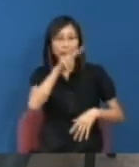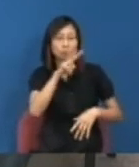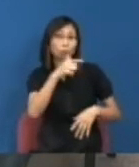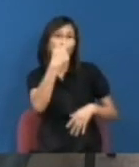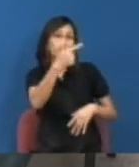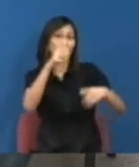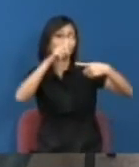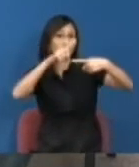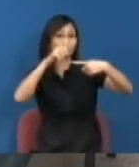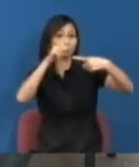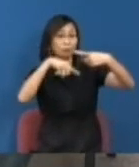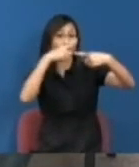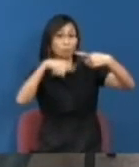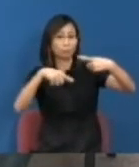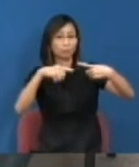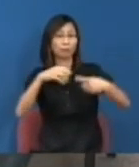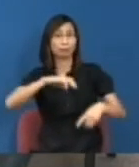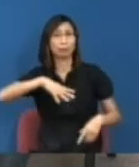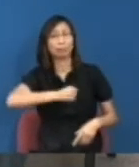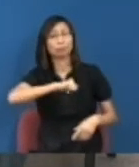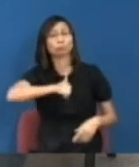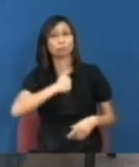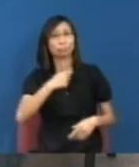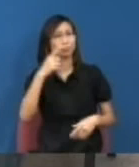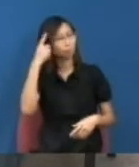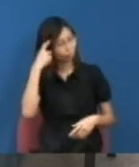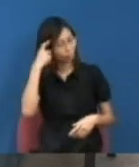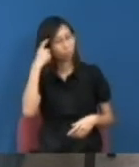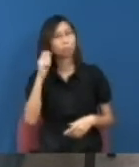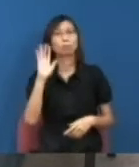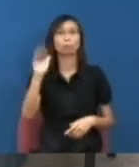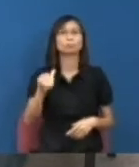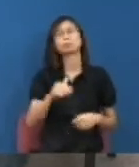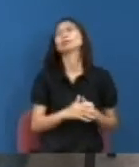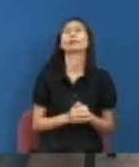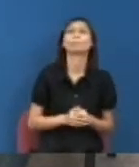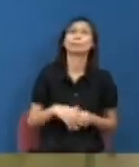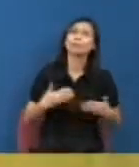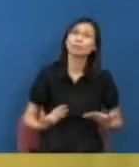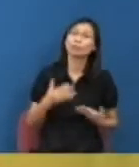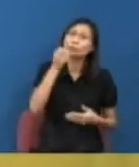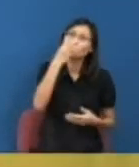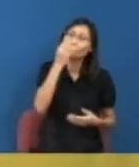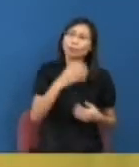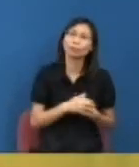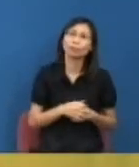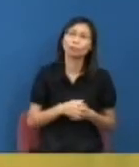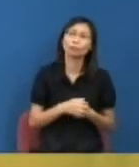甚麼情況因為很多時候你說香港八大校長怎樣成為校長當然